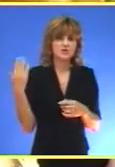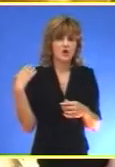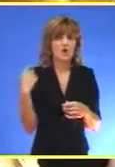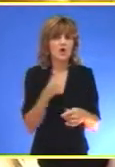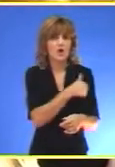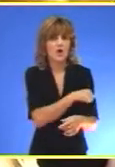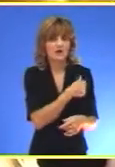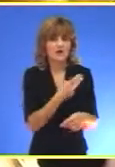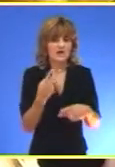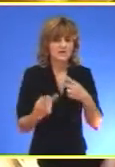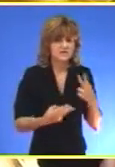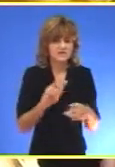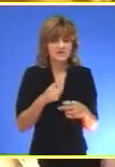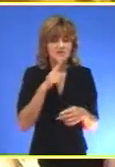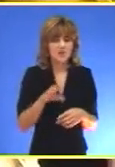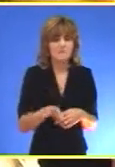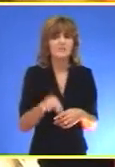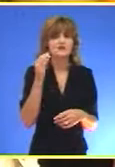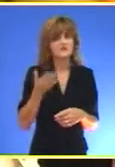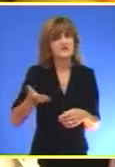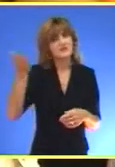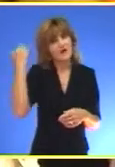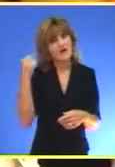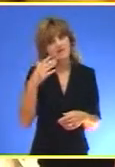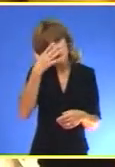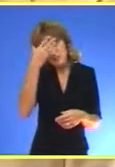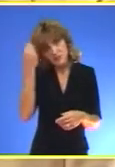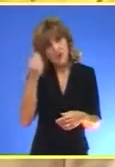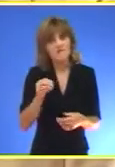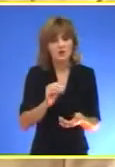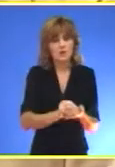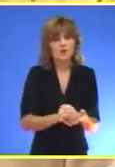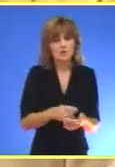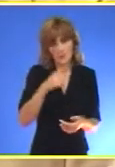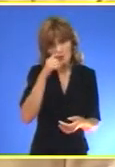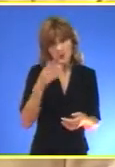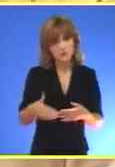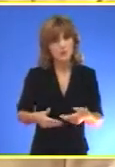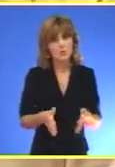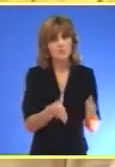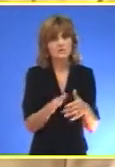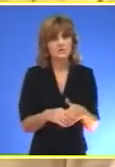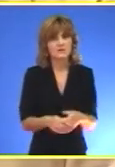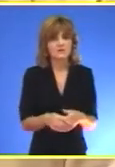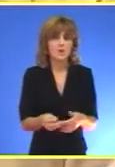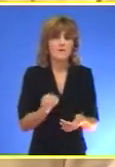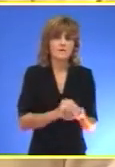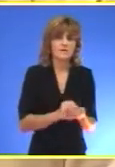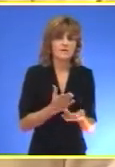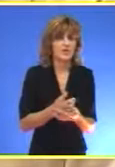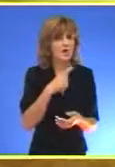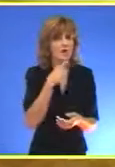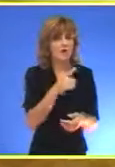vretnog istraživanja i pronalaženja davno zaboravljenih podataka O ponosu subotičkih ulica Na promociji su govorili